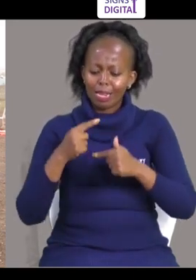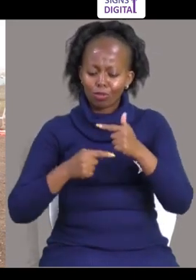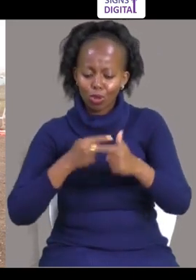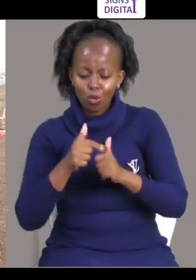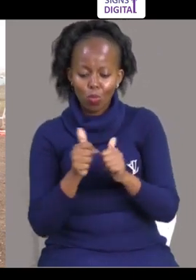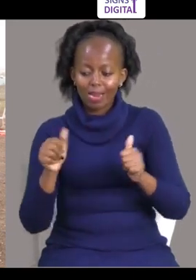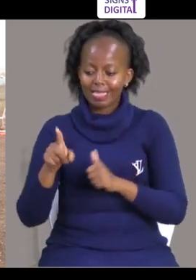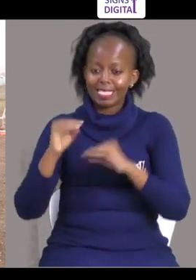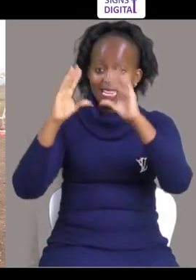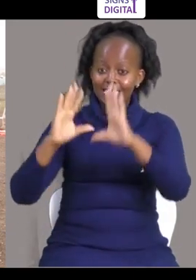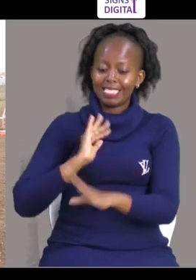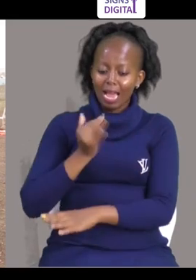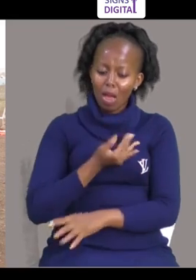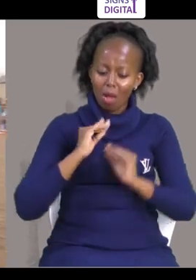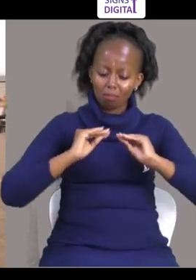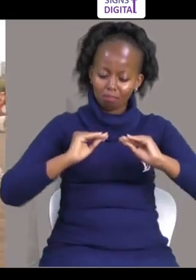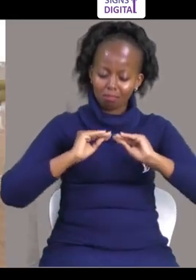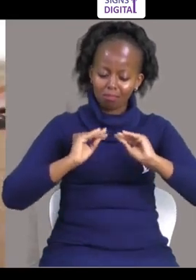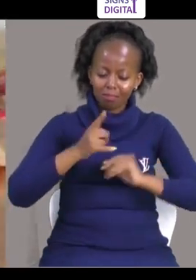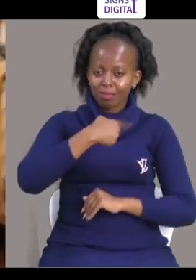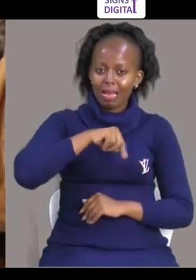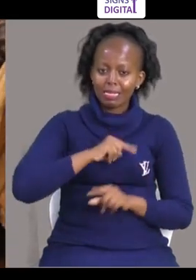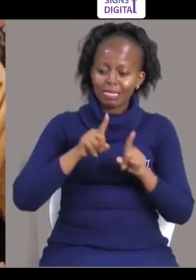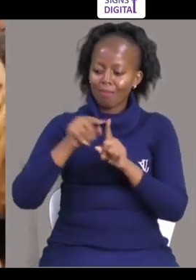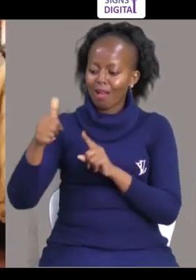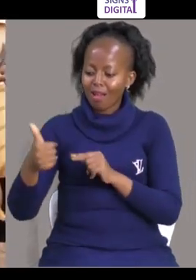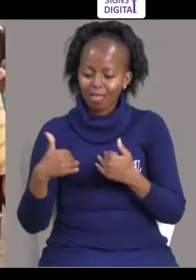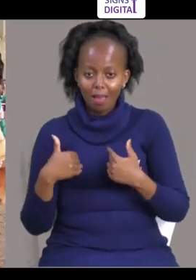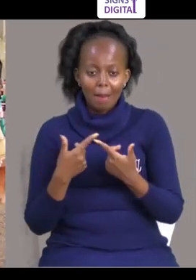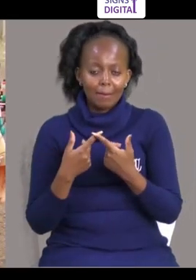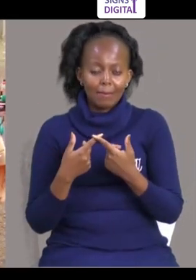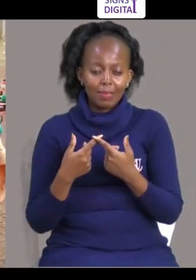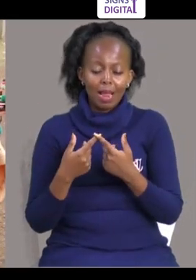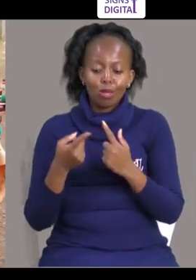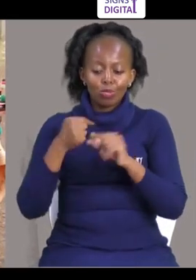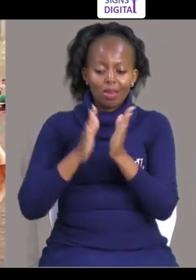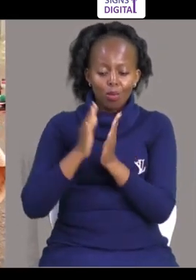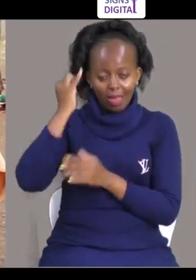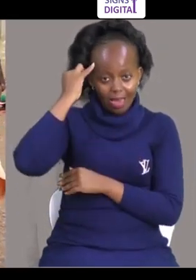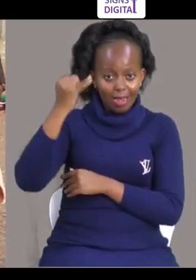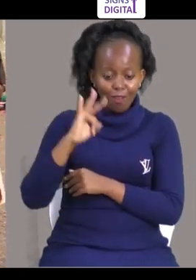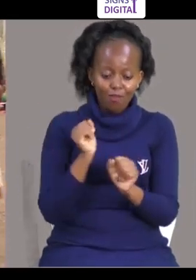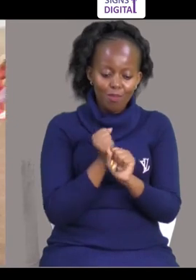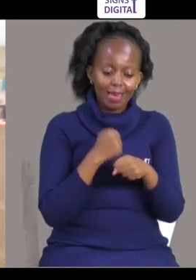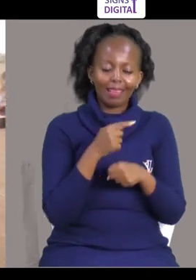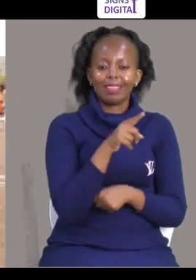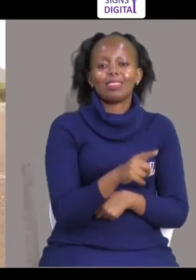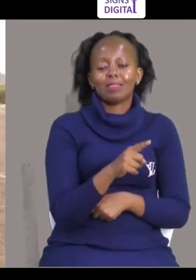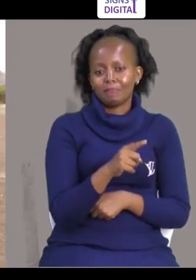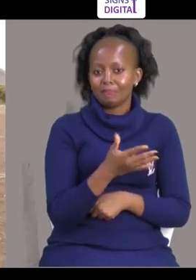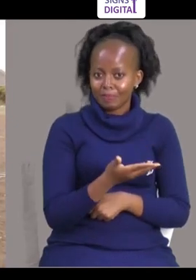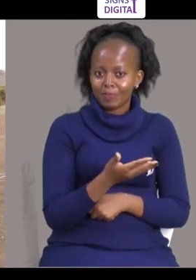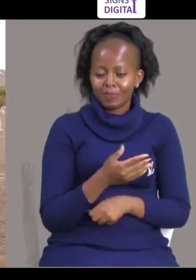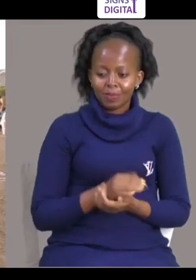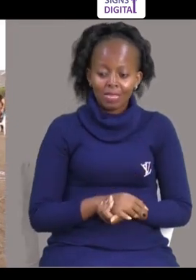Na tukaderea vizuri Uyudia mwalimu wetu wanatukunza Kuna mwikina na ye, sasa likutena hii ya